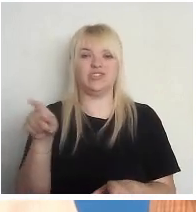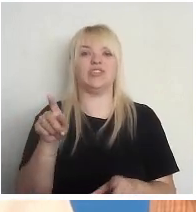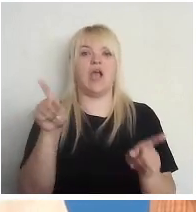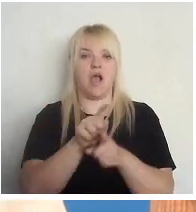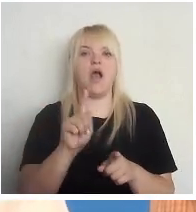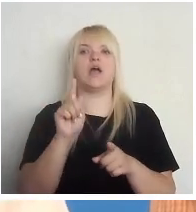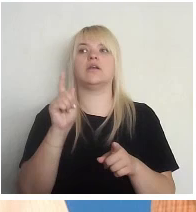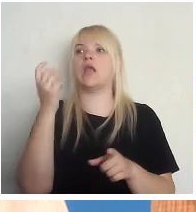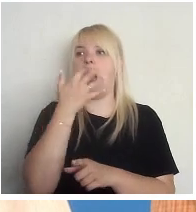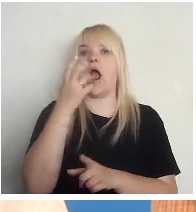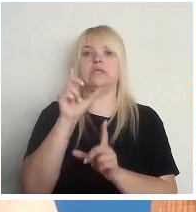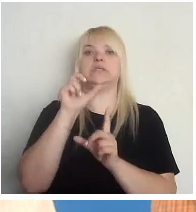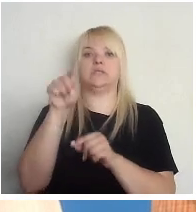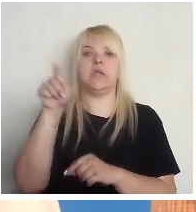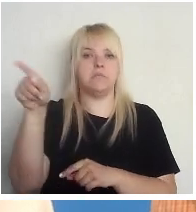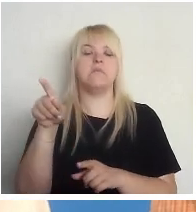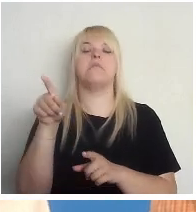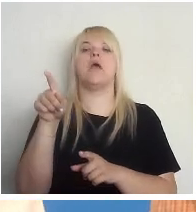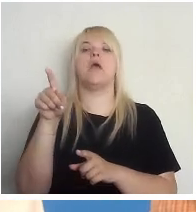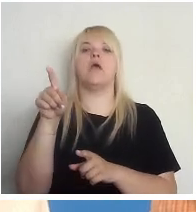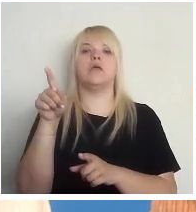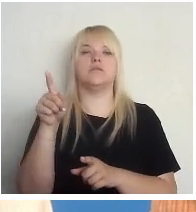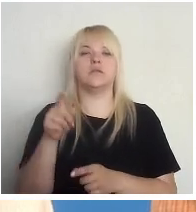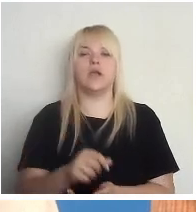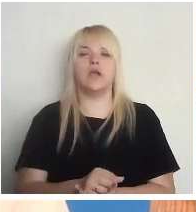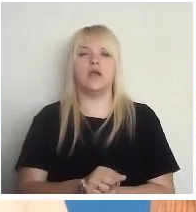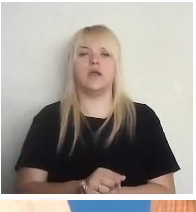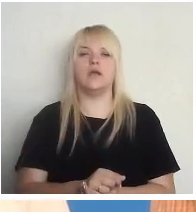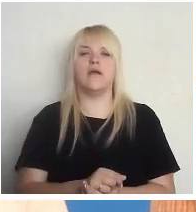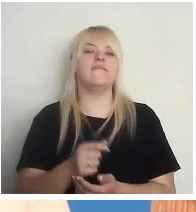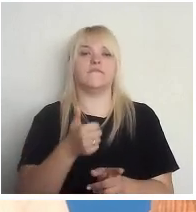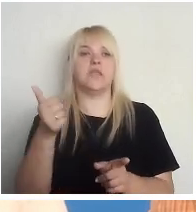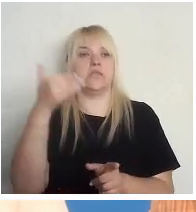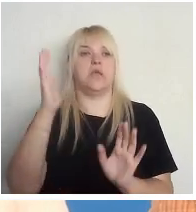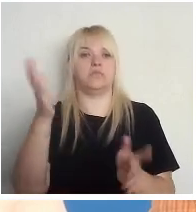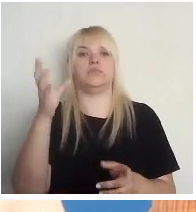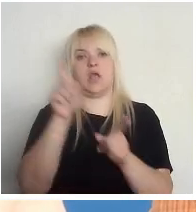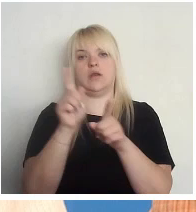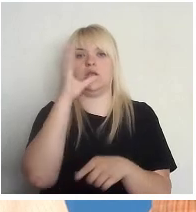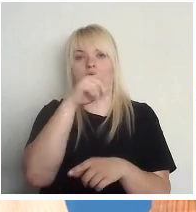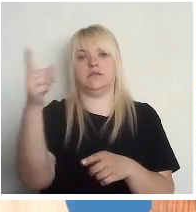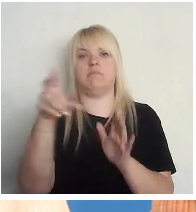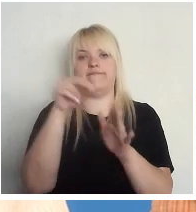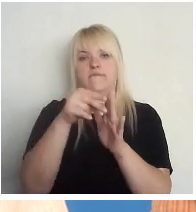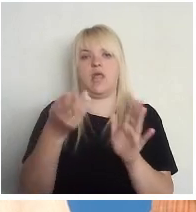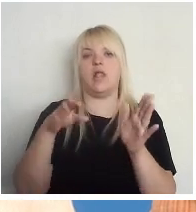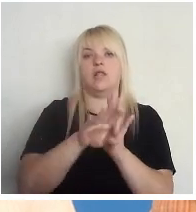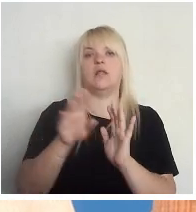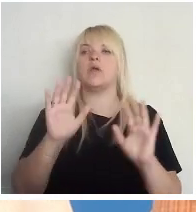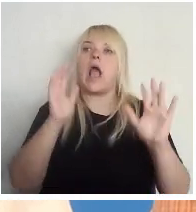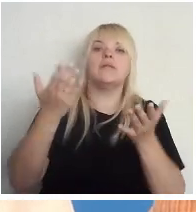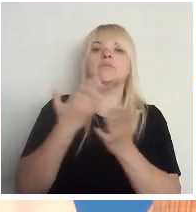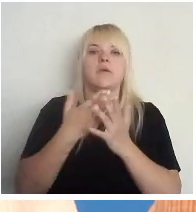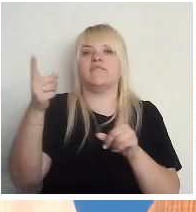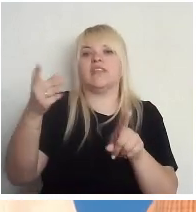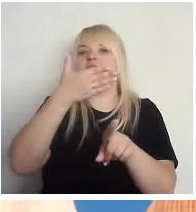ārpus valsts. Jaunieši, kas dosies ārpus valsts, viņiem būs iespēja arī vēlēt gadījumā, ja viņi nav